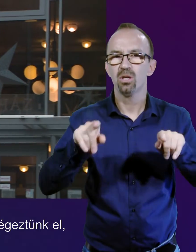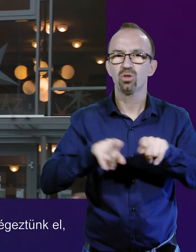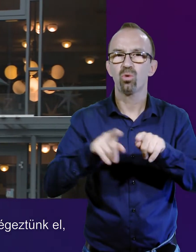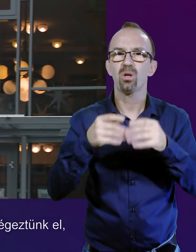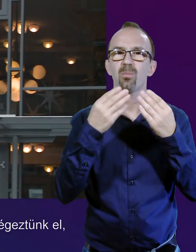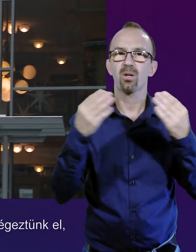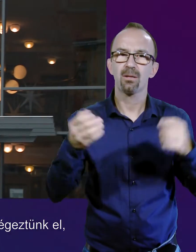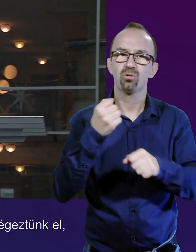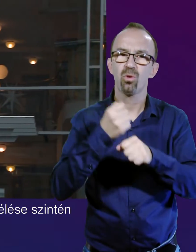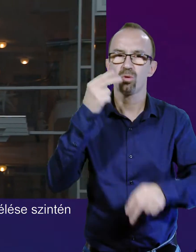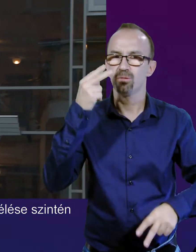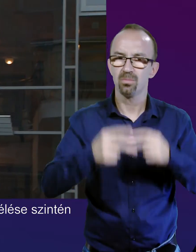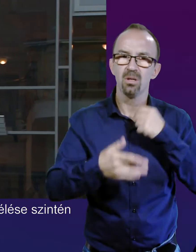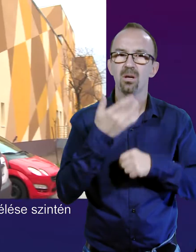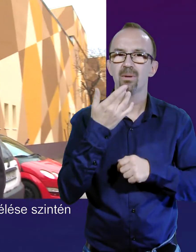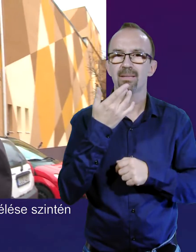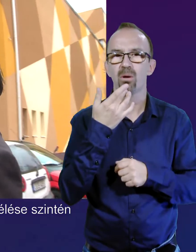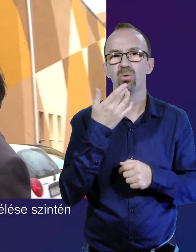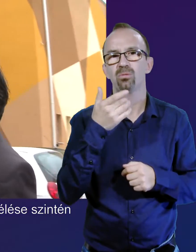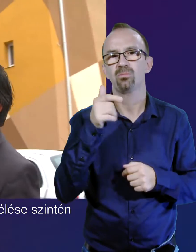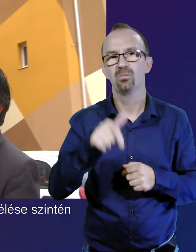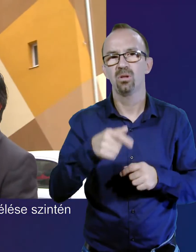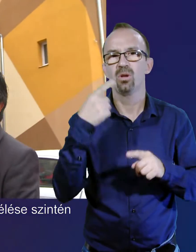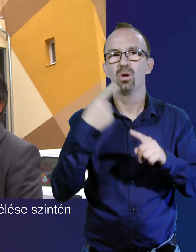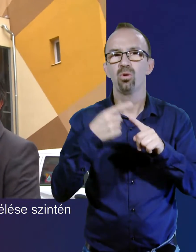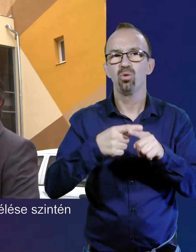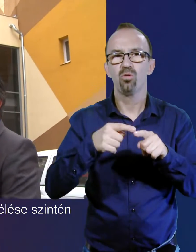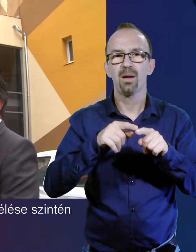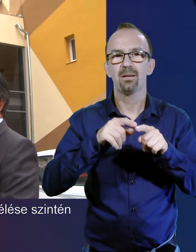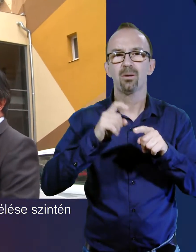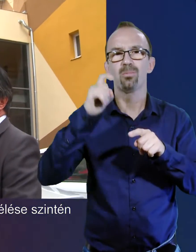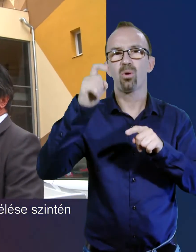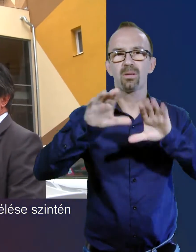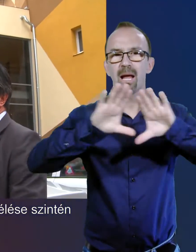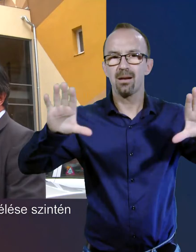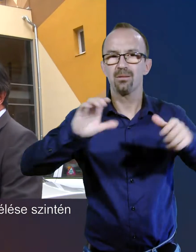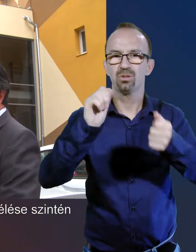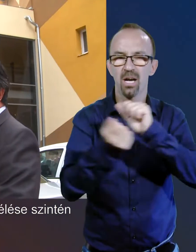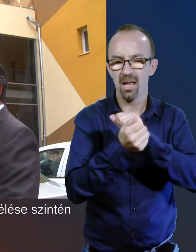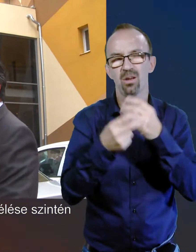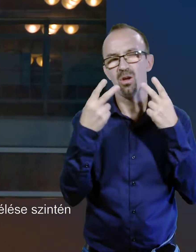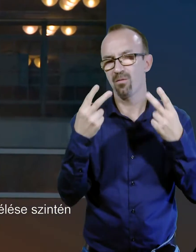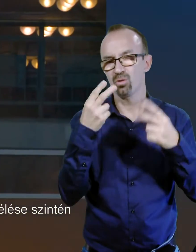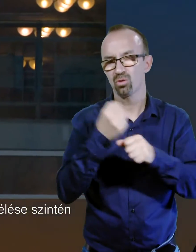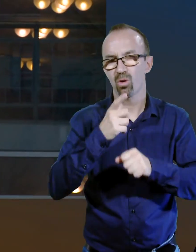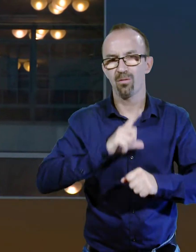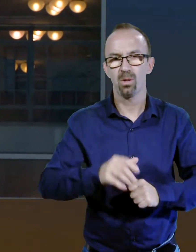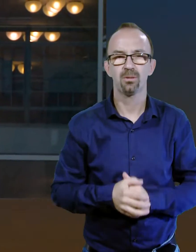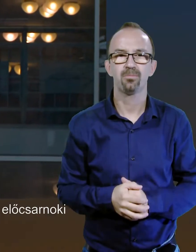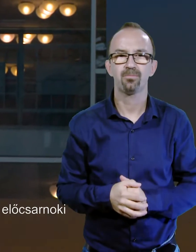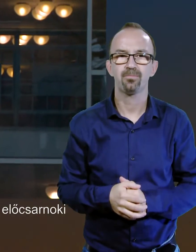praktikus dolgot végeztünk el, például ennek a üvegportálnak a kicserélése szintén fontos dolog volt,